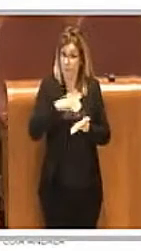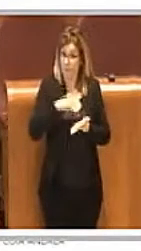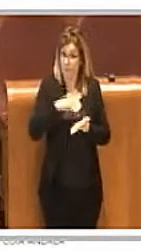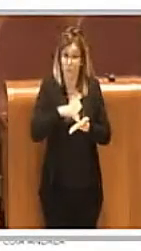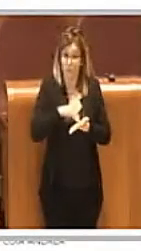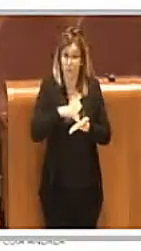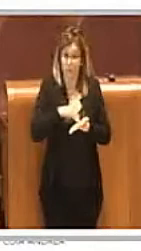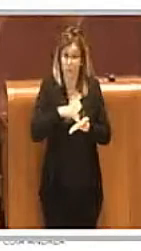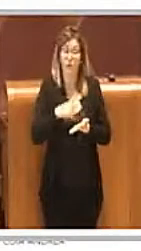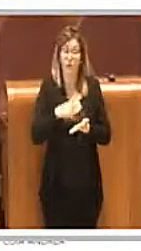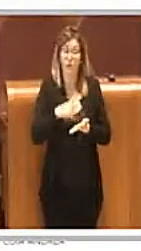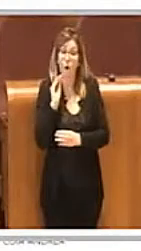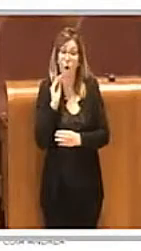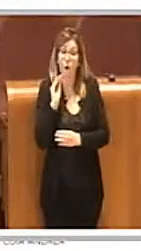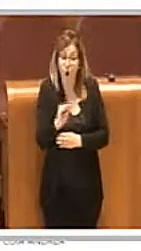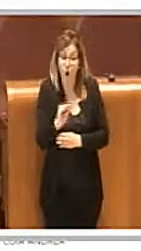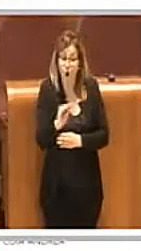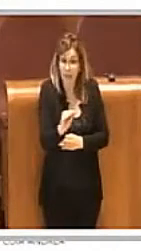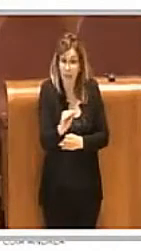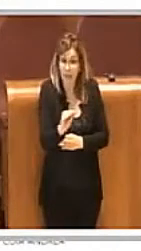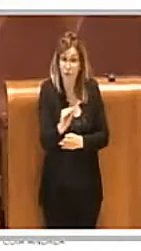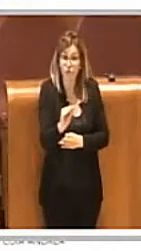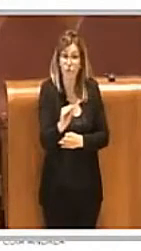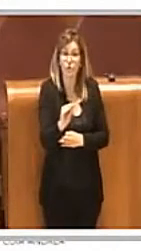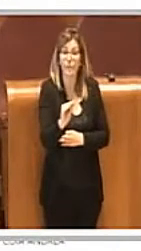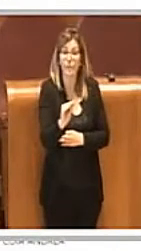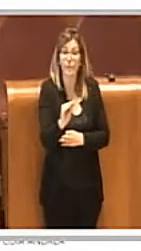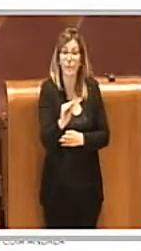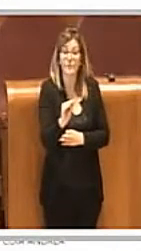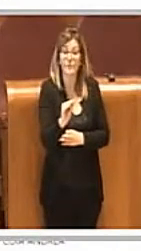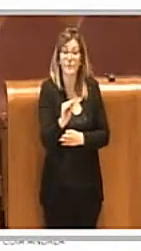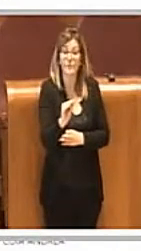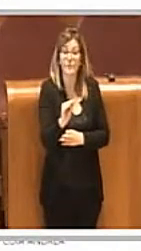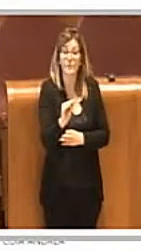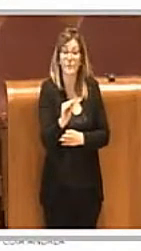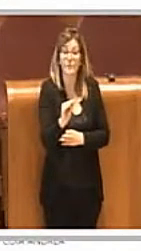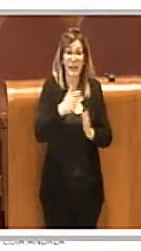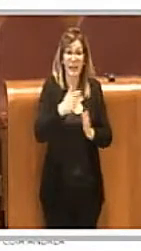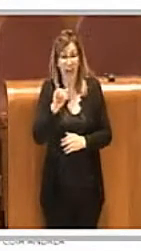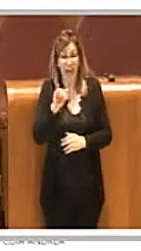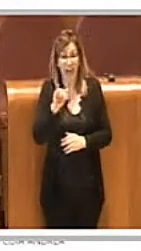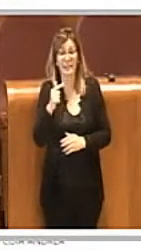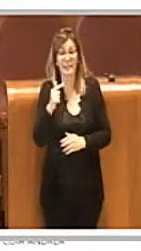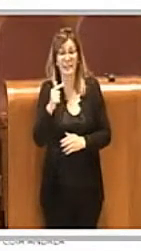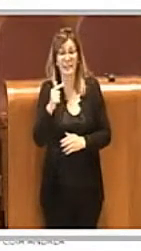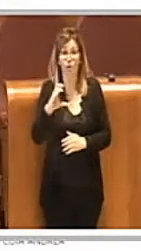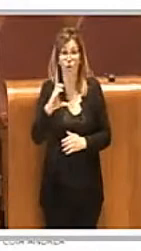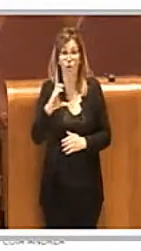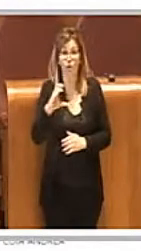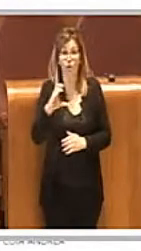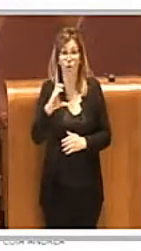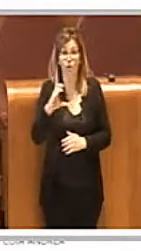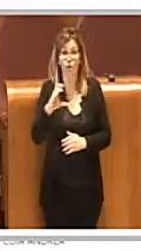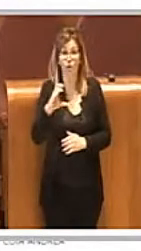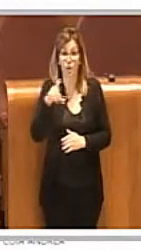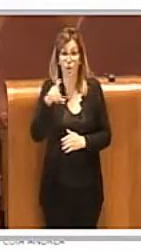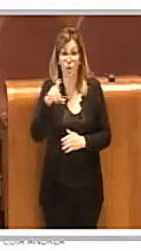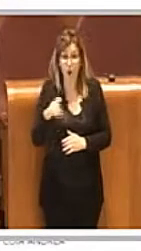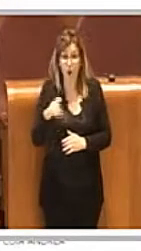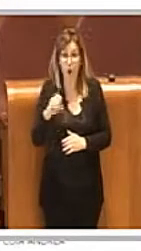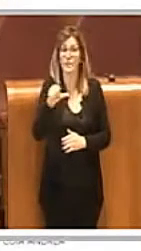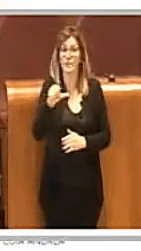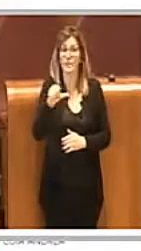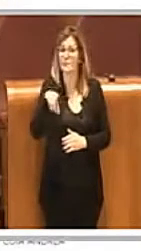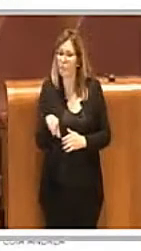richiesta di blocco di tari, tasi, osp, chip rispetto alle